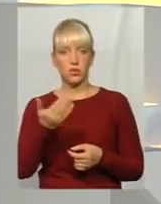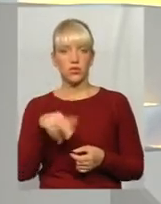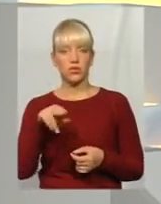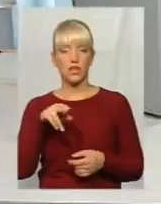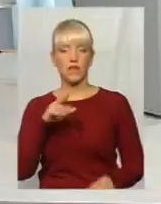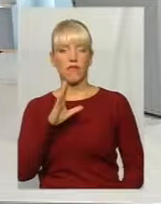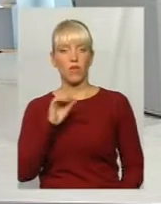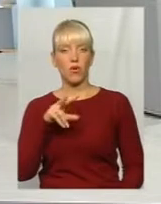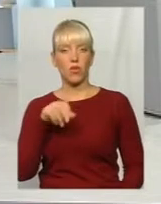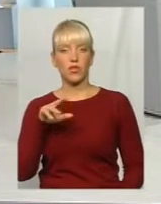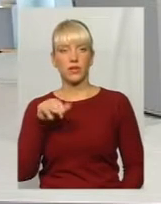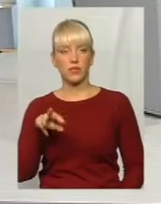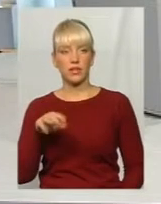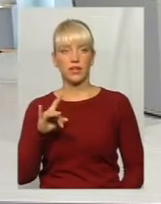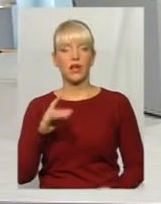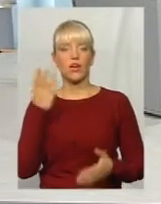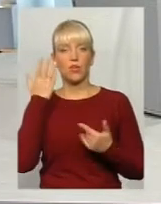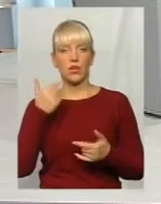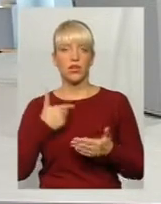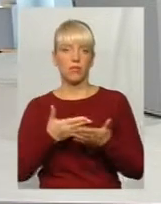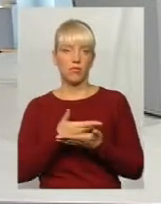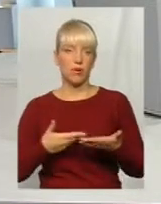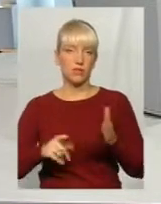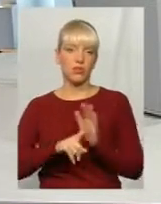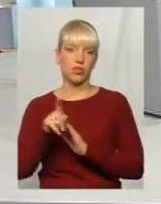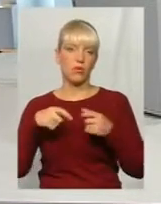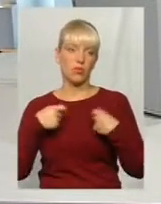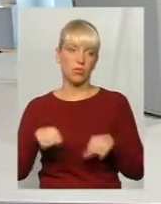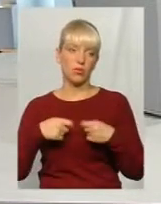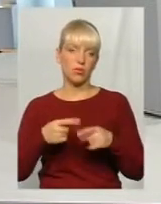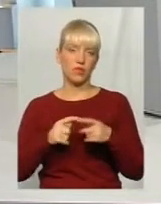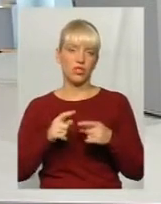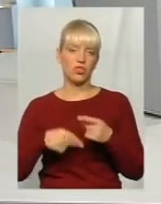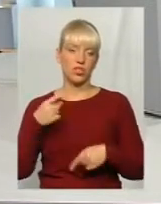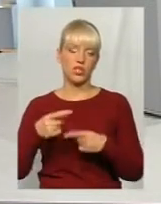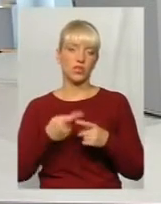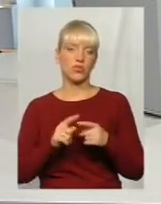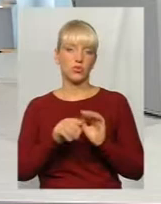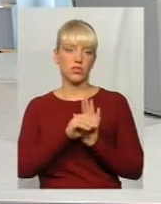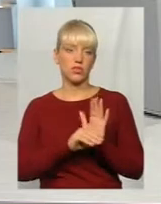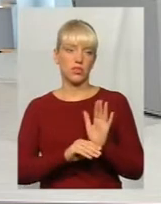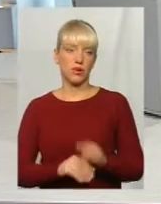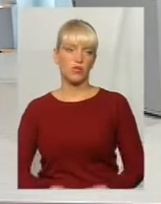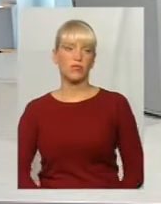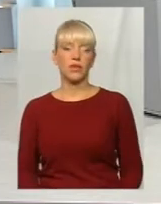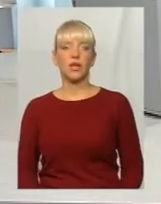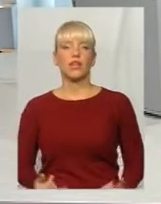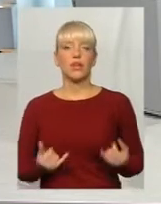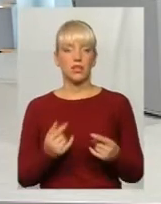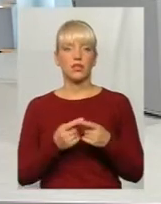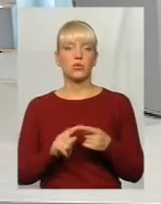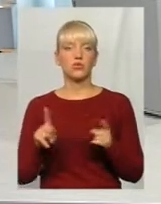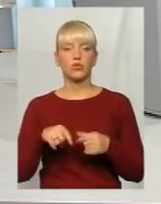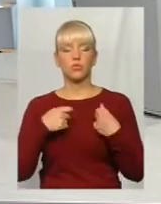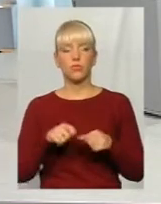Володимира, коли ми вже почнемо все ж таки продавати через цю систему? Ну, власне, для того, щоб щось продавати, тобто,